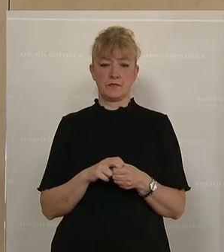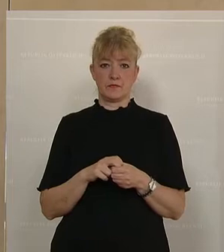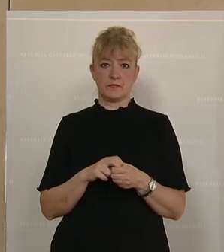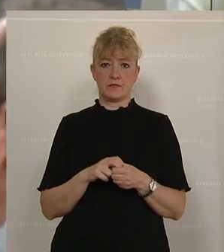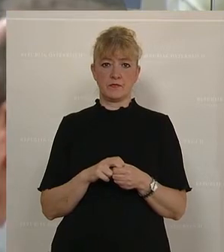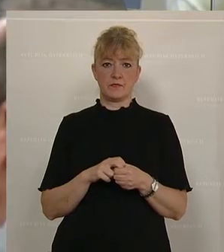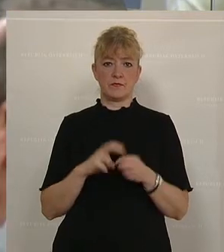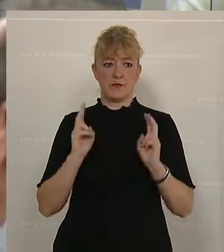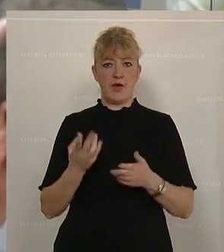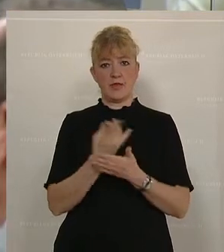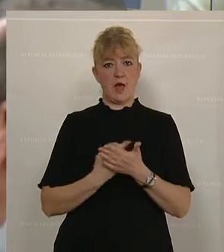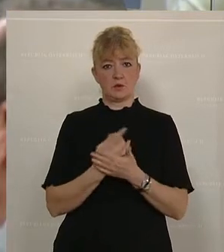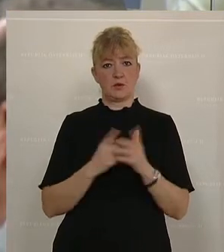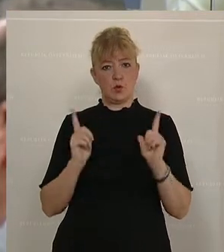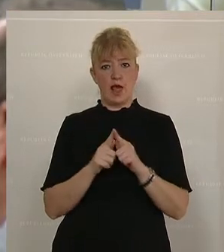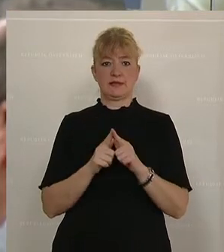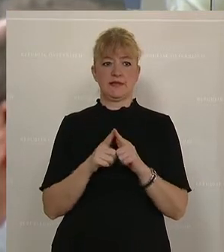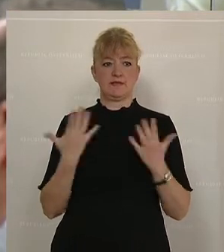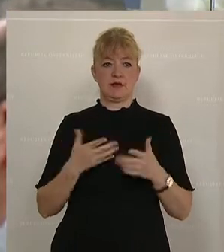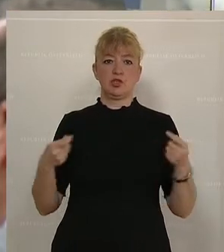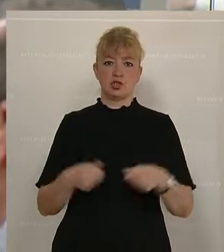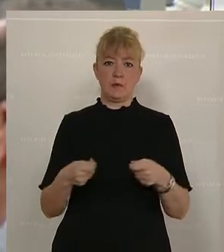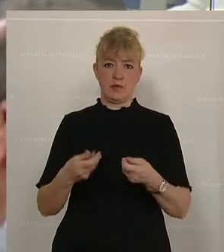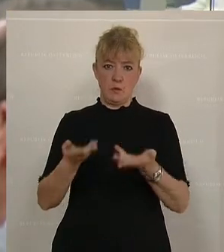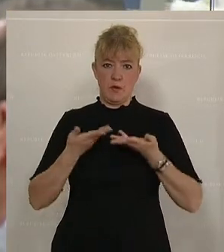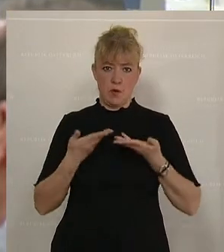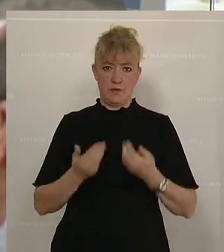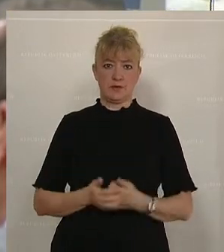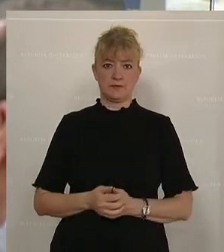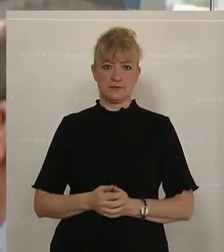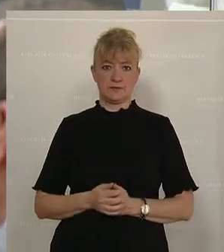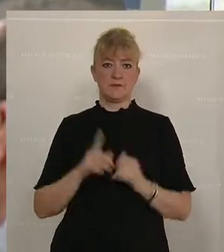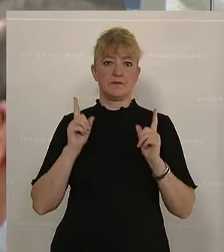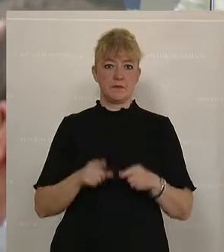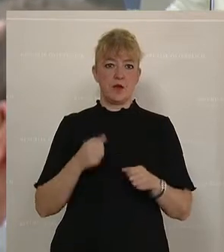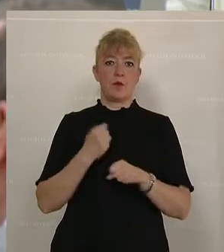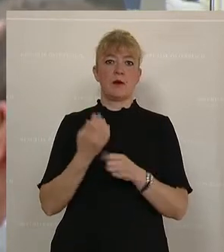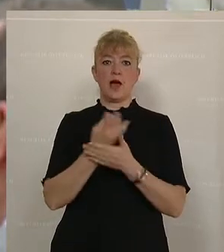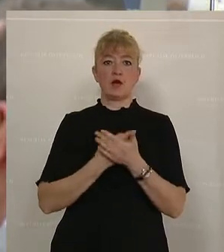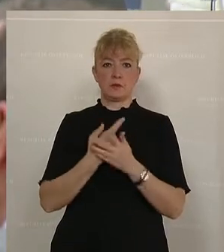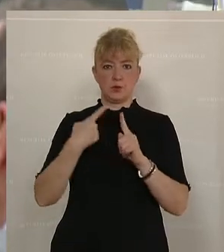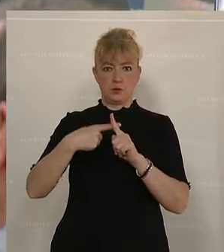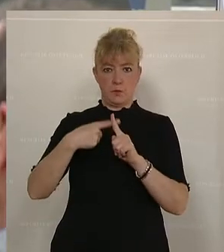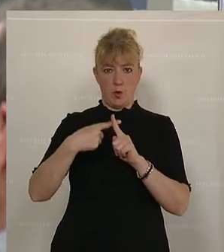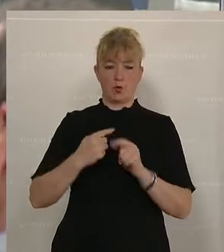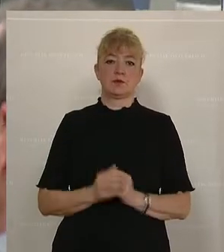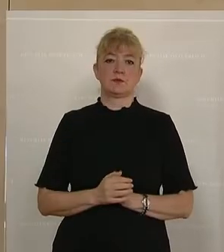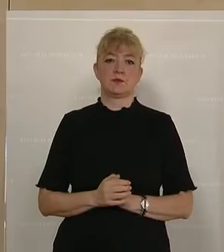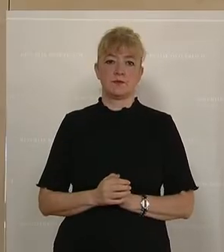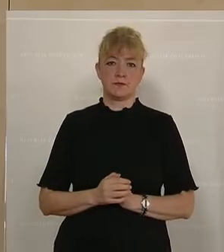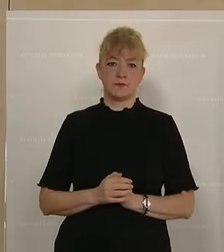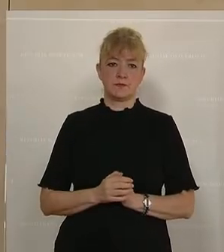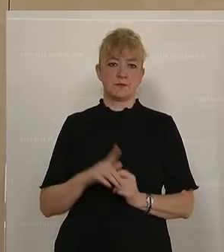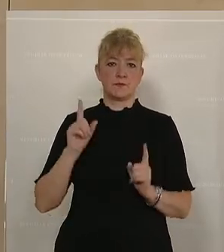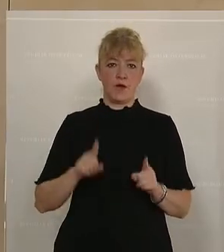Ausbildung leisten können, indem sie ein Stipendium erhalten. Wir führen den Ausbildungsbonus ein. Wir haben schon übrigens auch